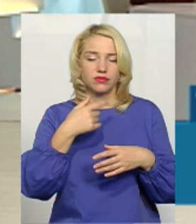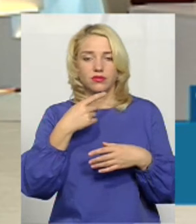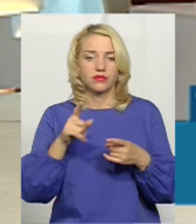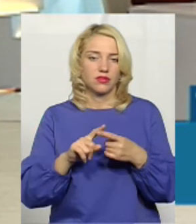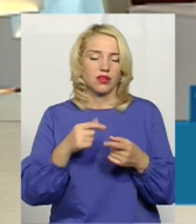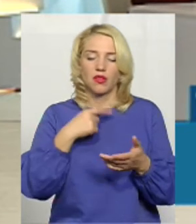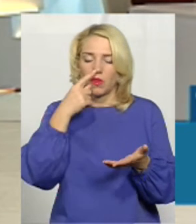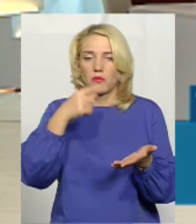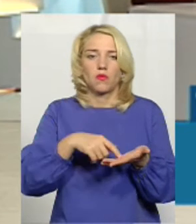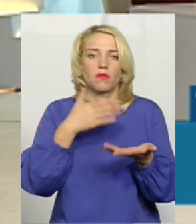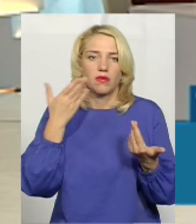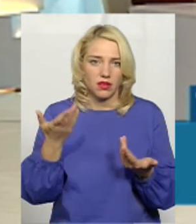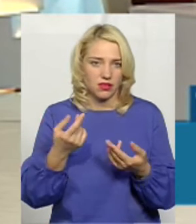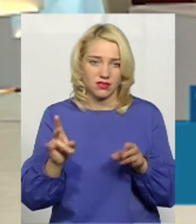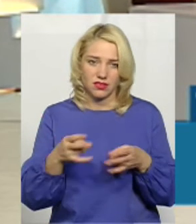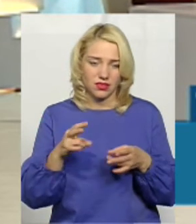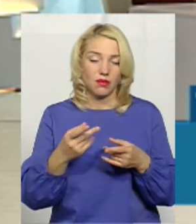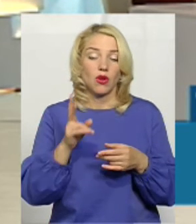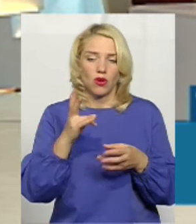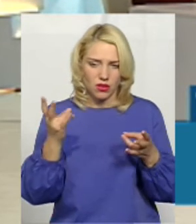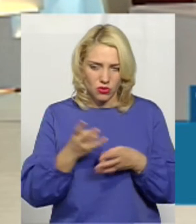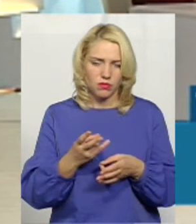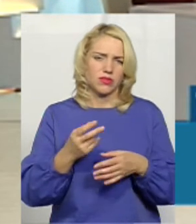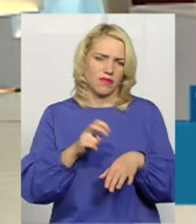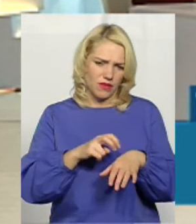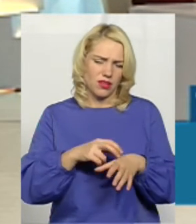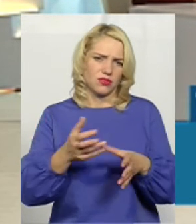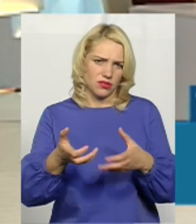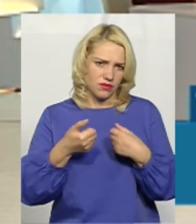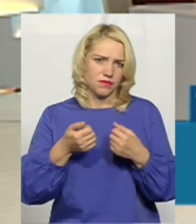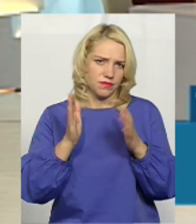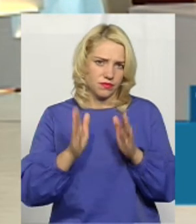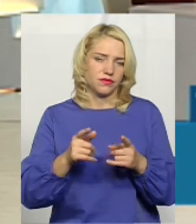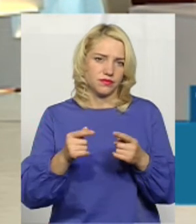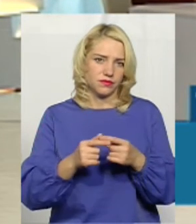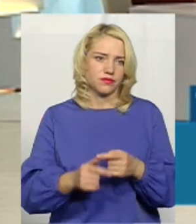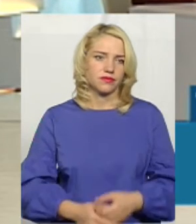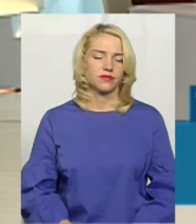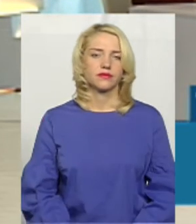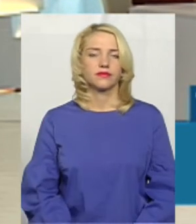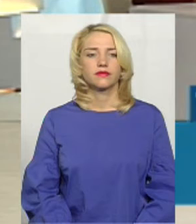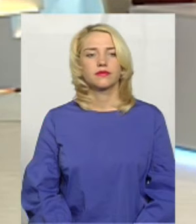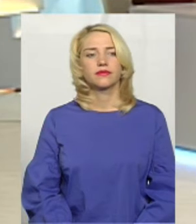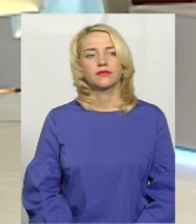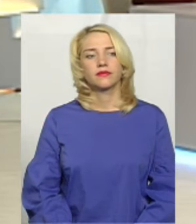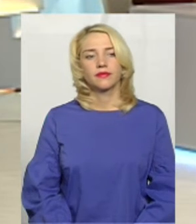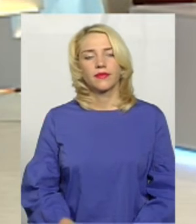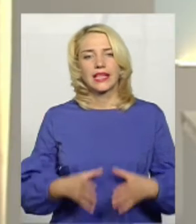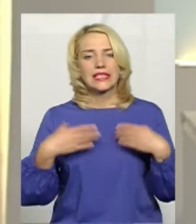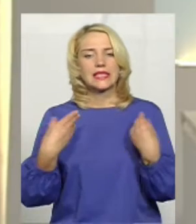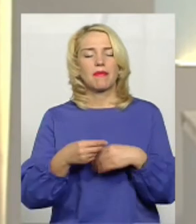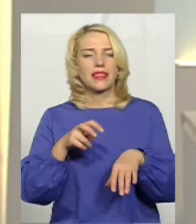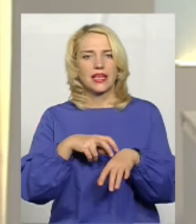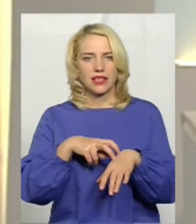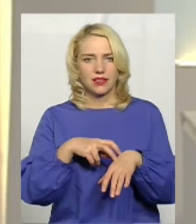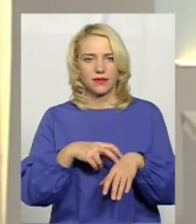Тому якщо є необхідність, сімейний лікар, це яка, хто може бути найближчим до наших людей, як сімейний лікар. Сказали сімейний